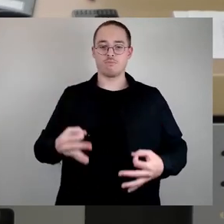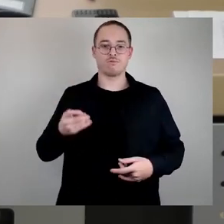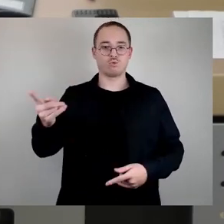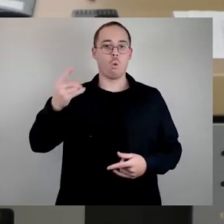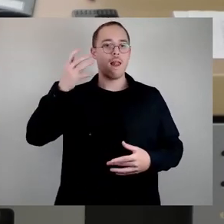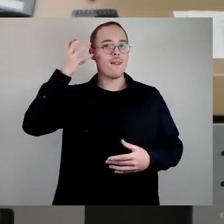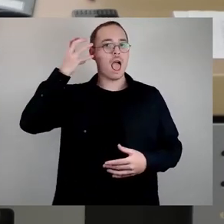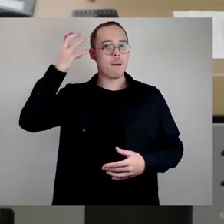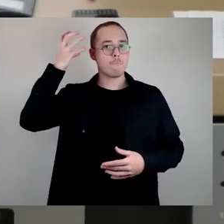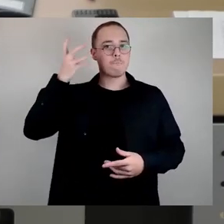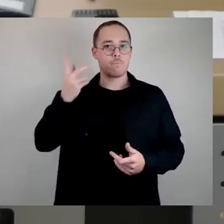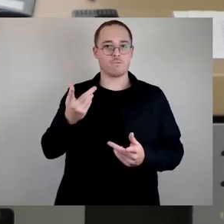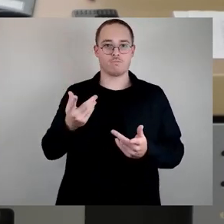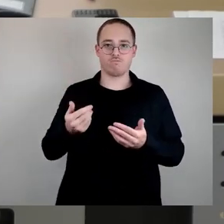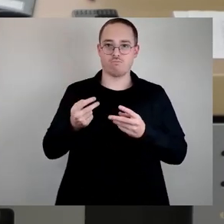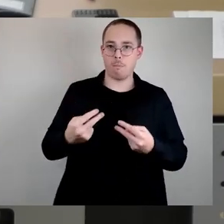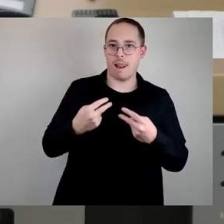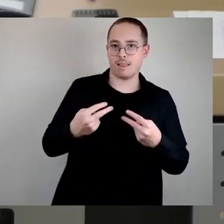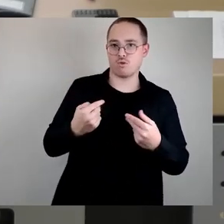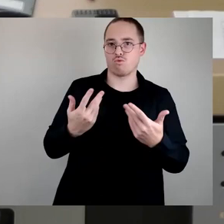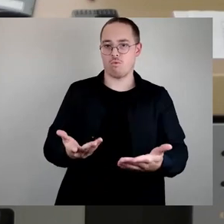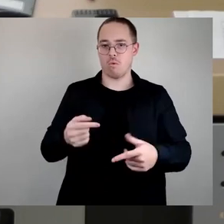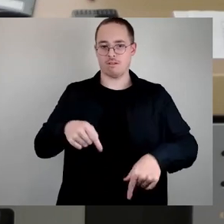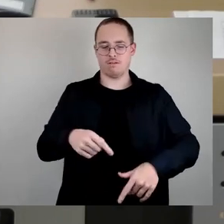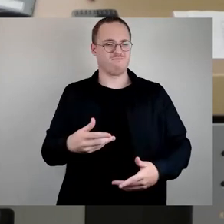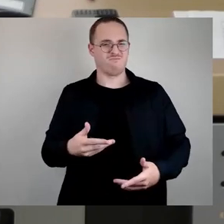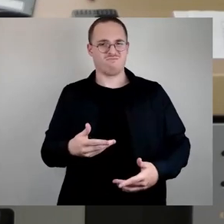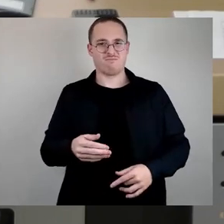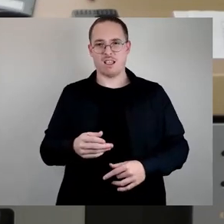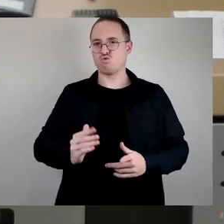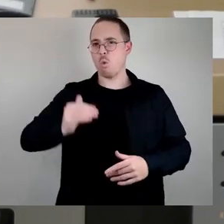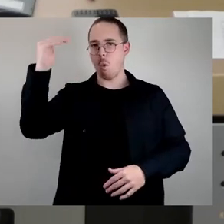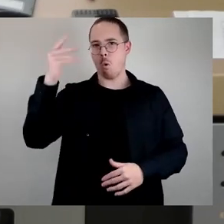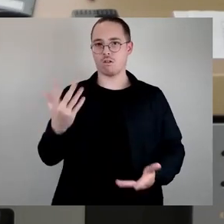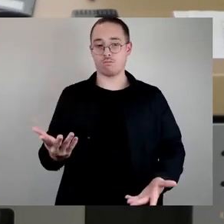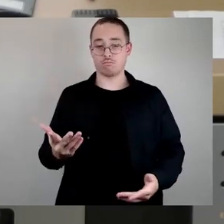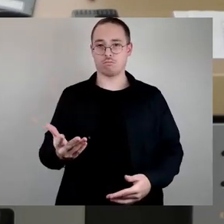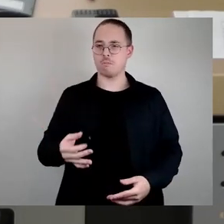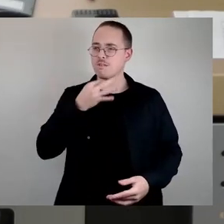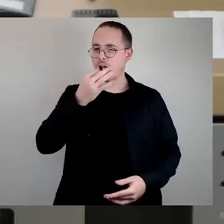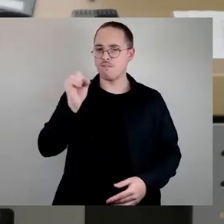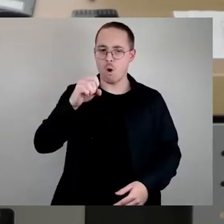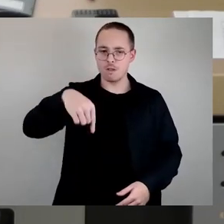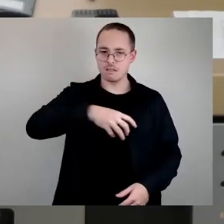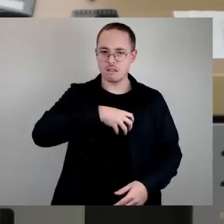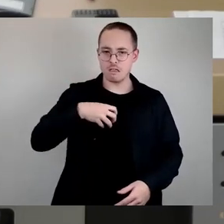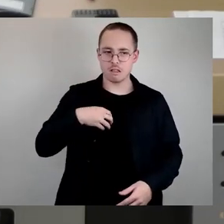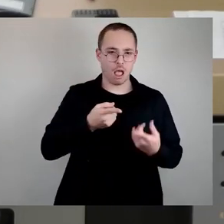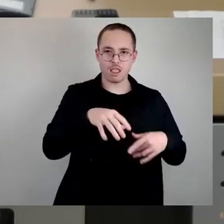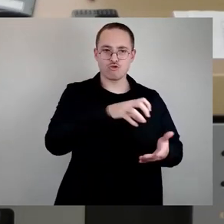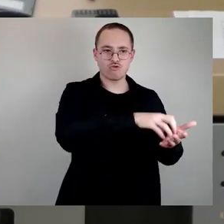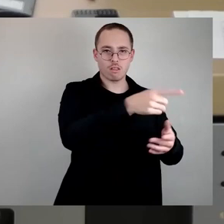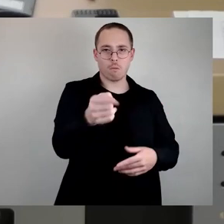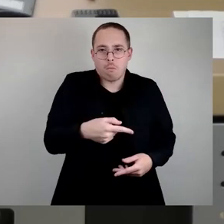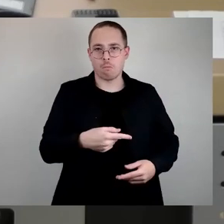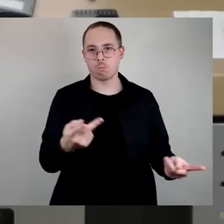Okay, fraglich. Warum gerade bei uns in Dresden, bei anderen Städten würde das nicht mogniert? Was sind weiterhin die